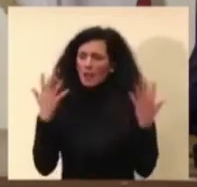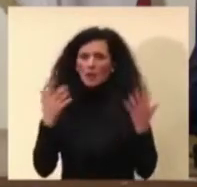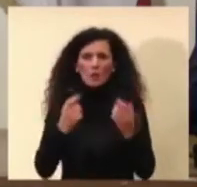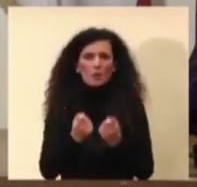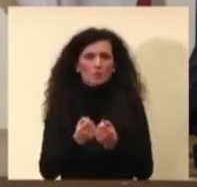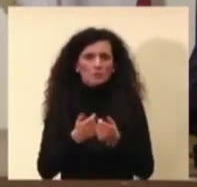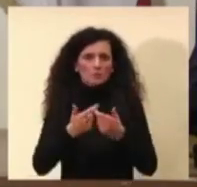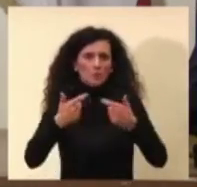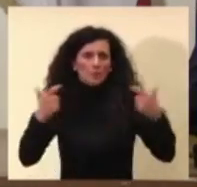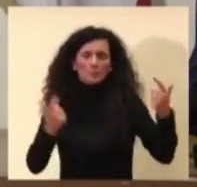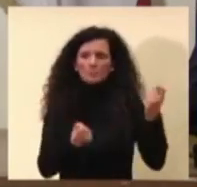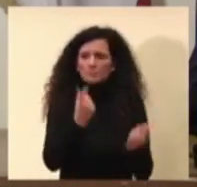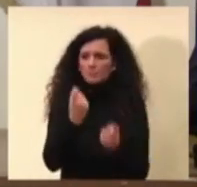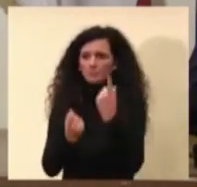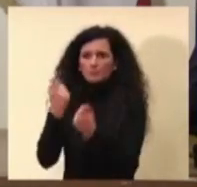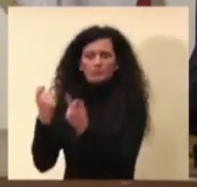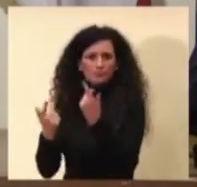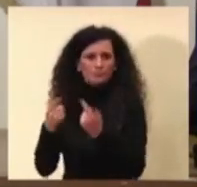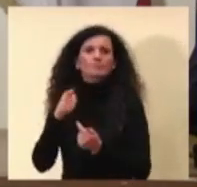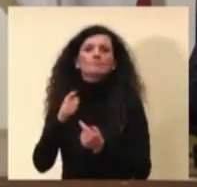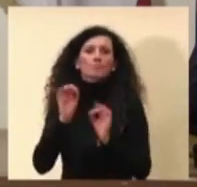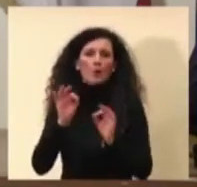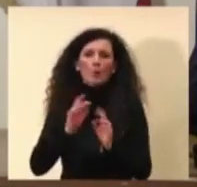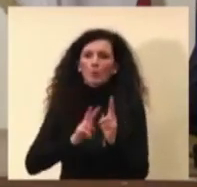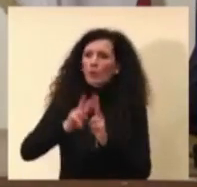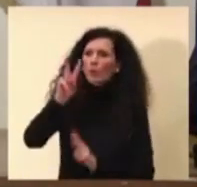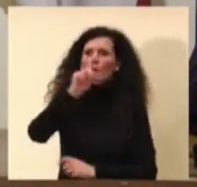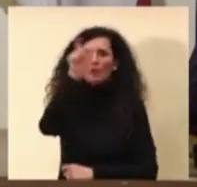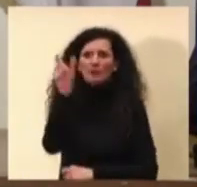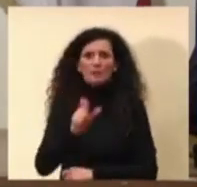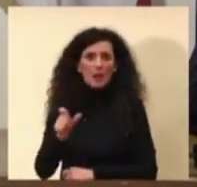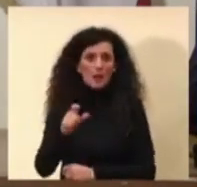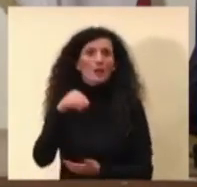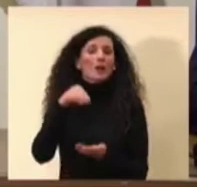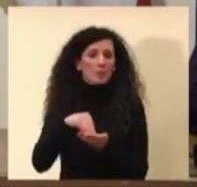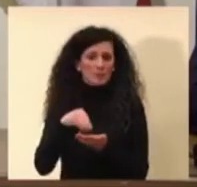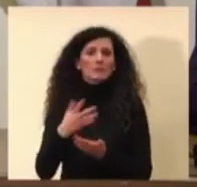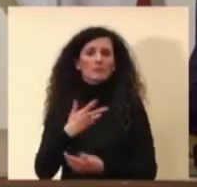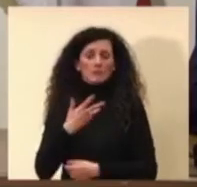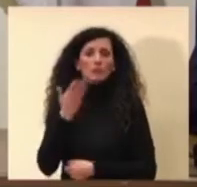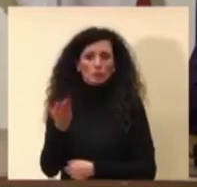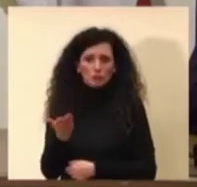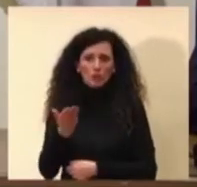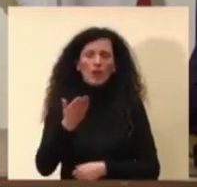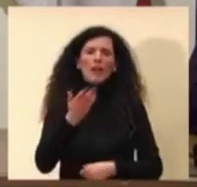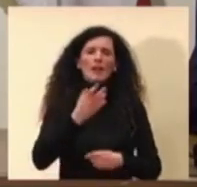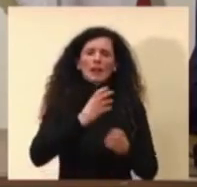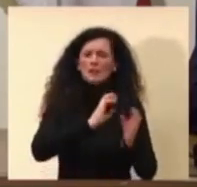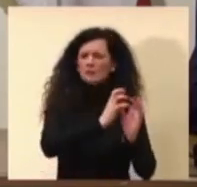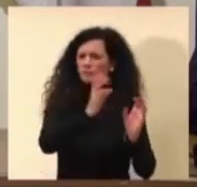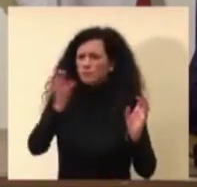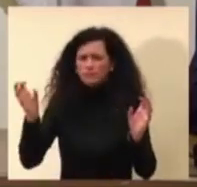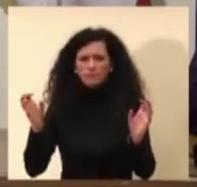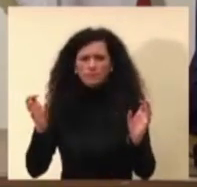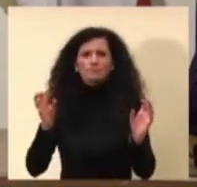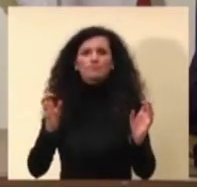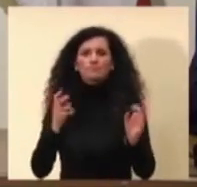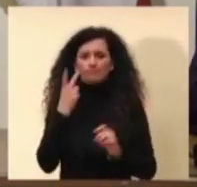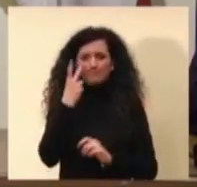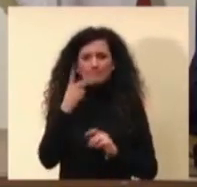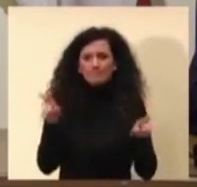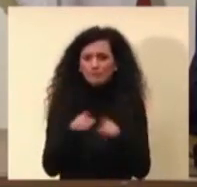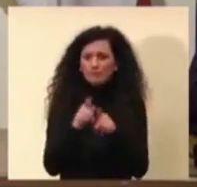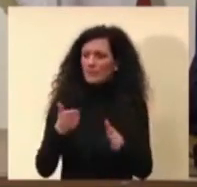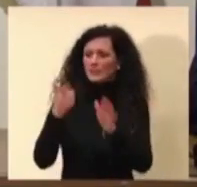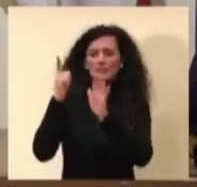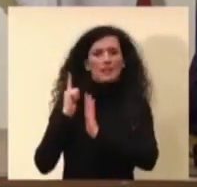tutto il territorio nazionale naturalmente con una grande variabilità come avete visto la scorsa settimana